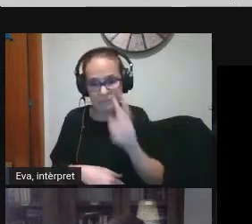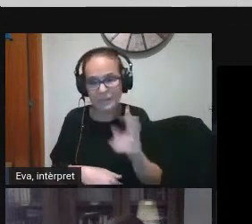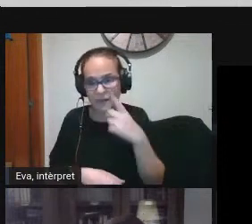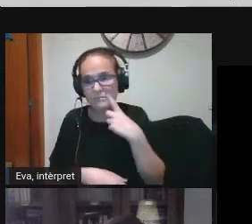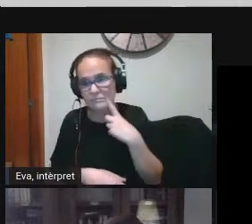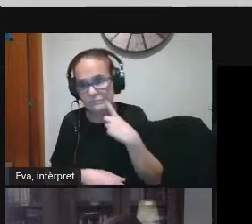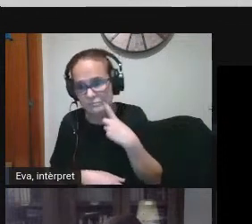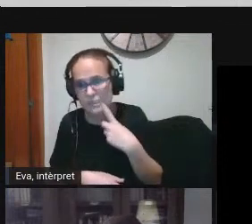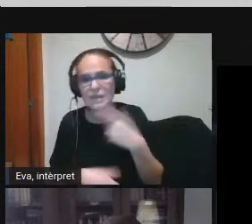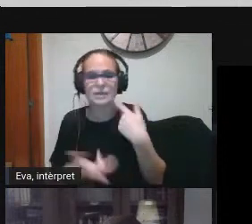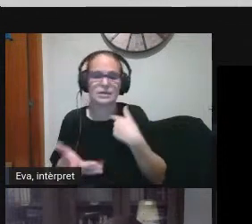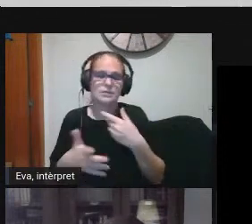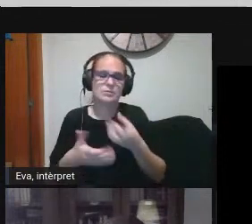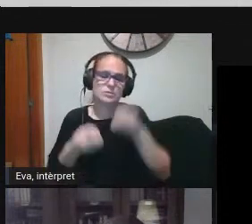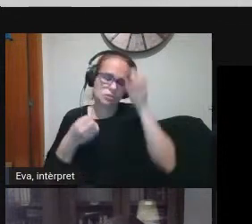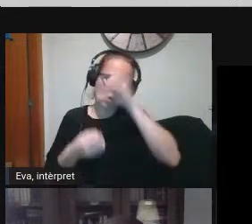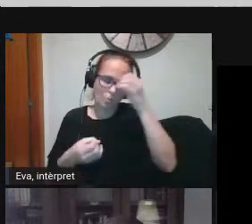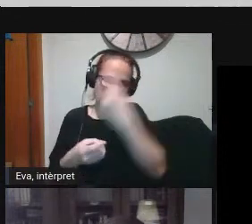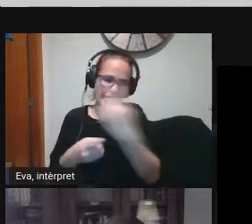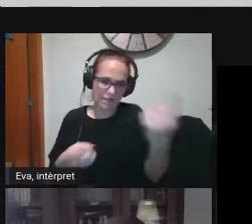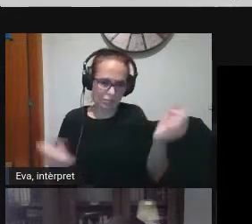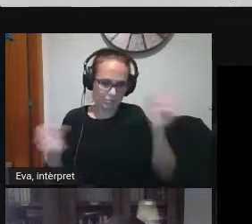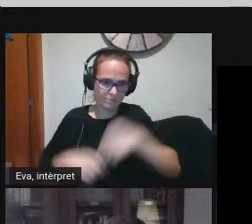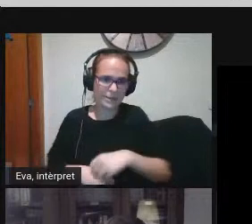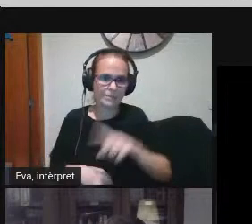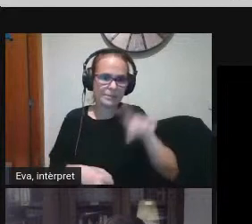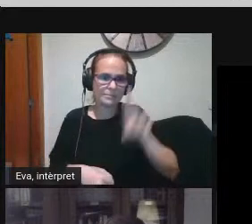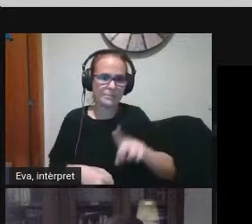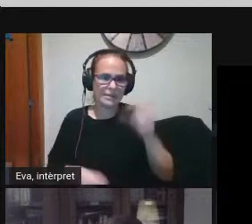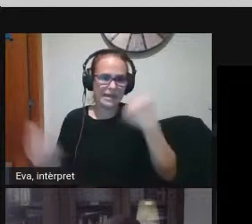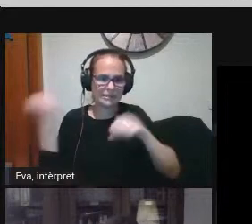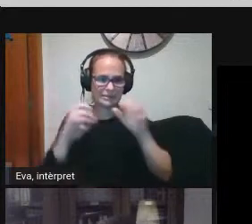compartició aquesta que ens interessa aquesta és la primera activitat